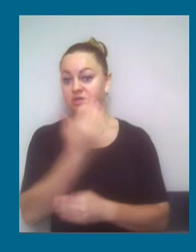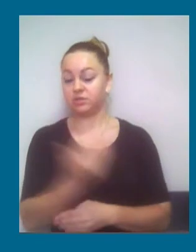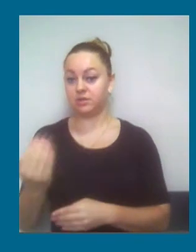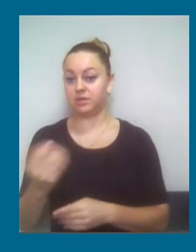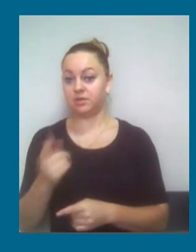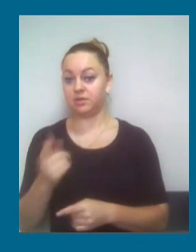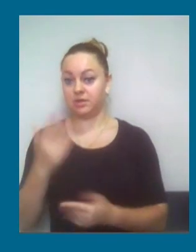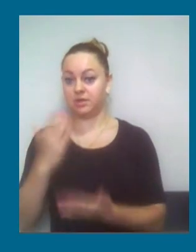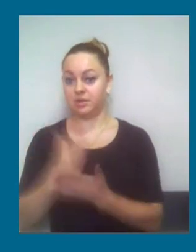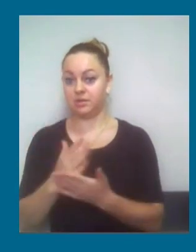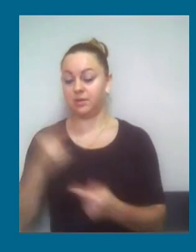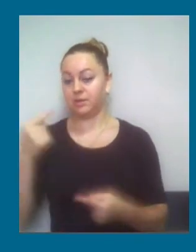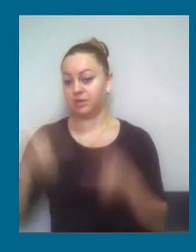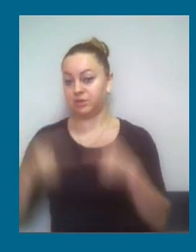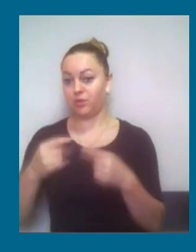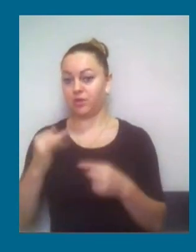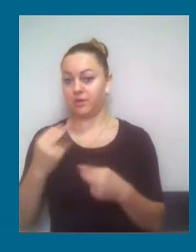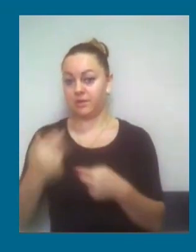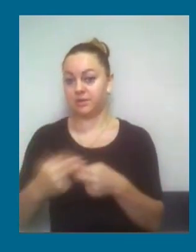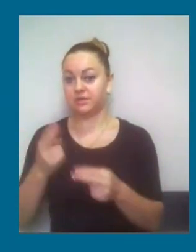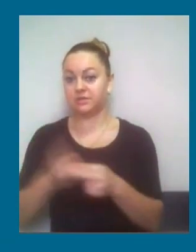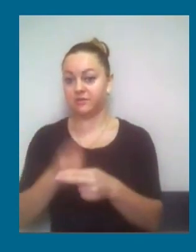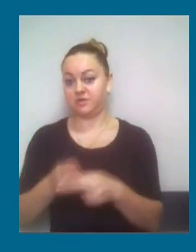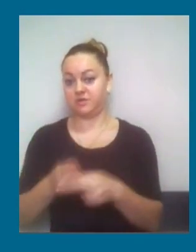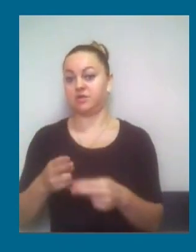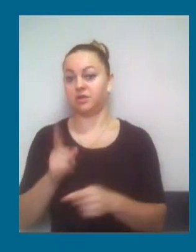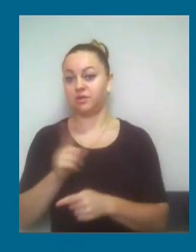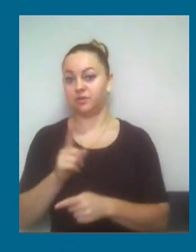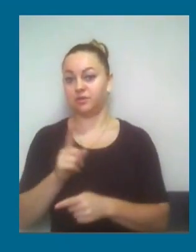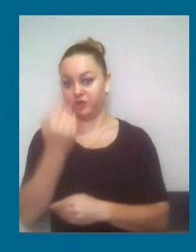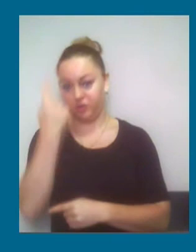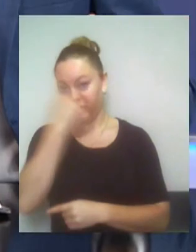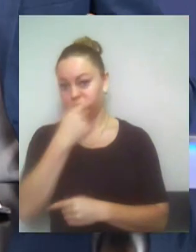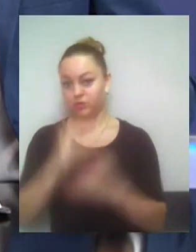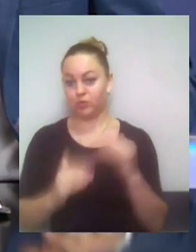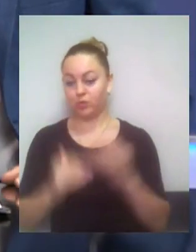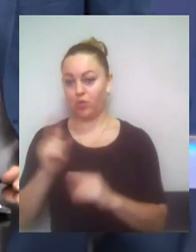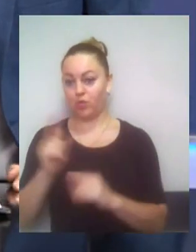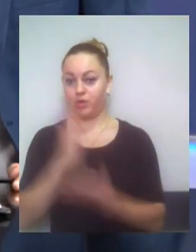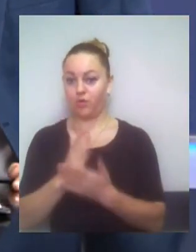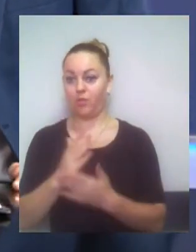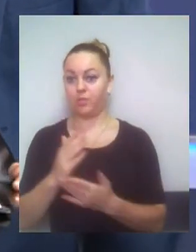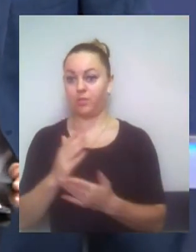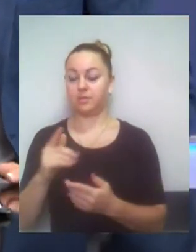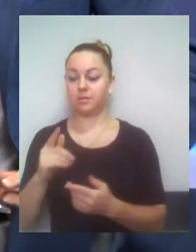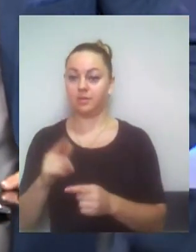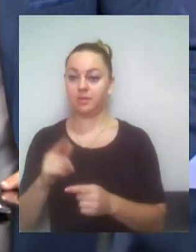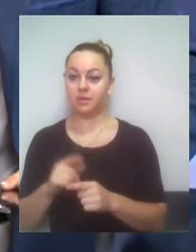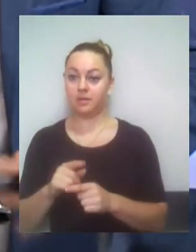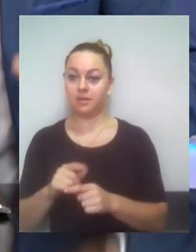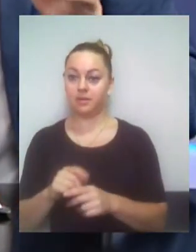які просто чинить перешкоди саме їхніми руками. І роблять ці провокації, які взагалі…